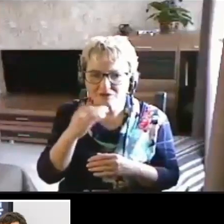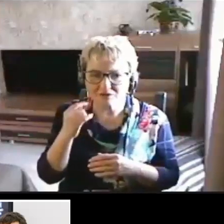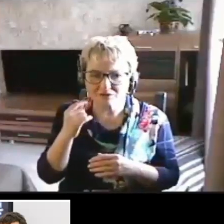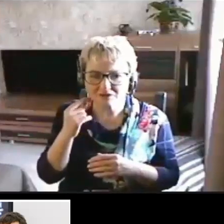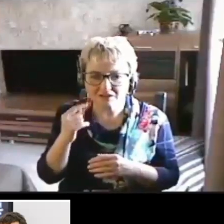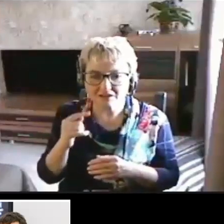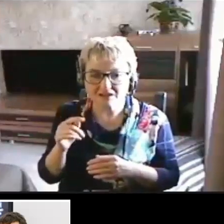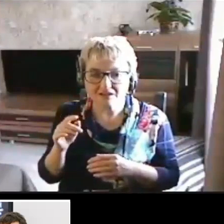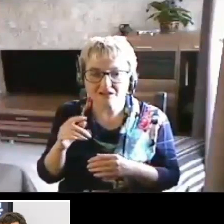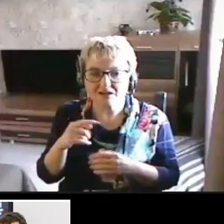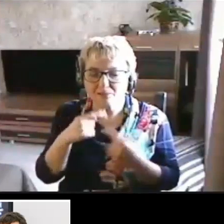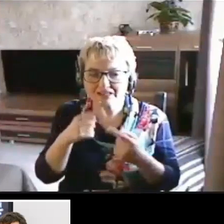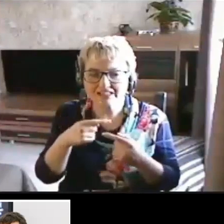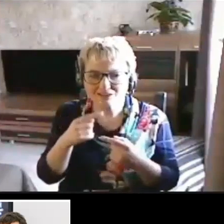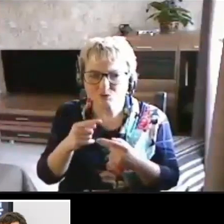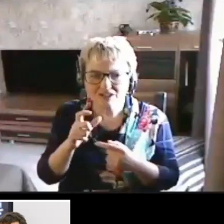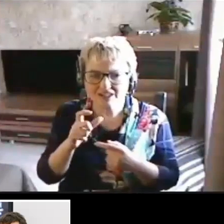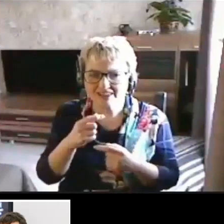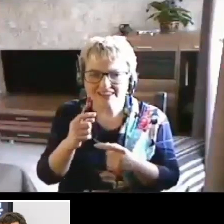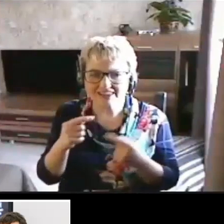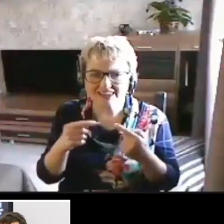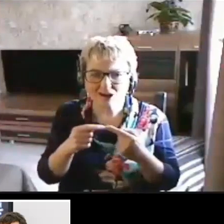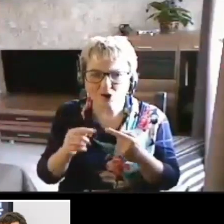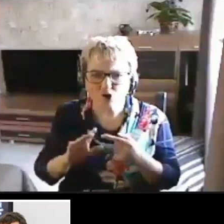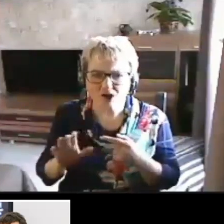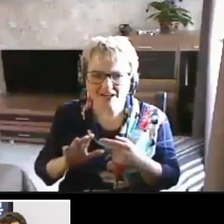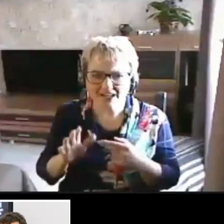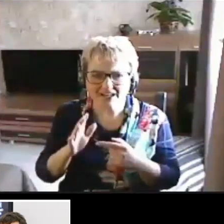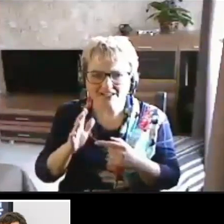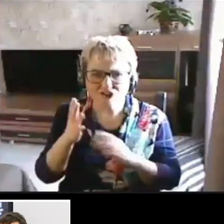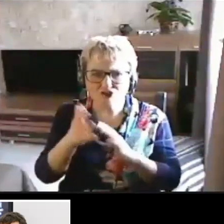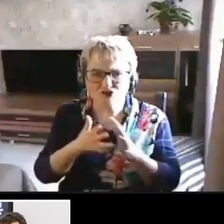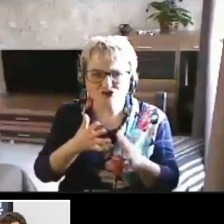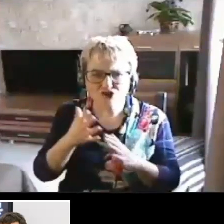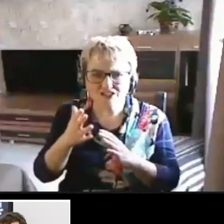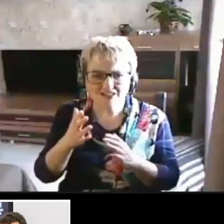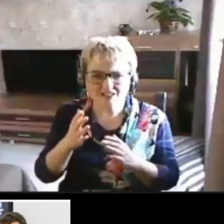Произносит все элементы. Некорректно работают жесты.